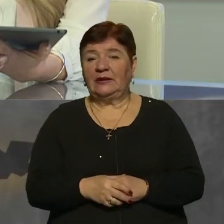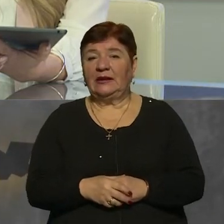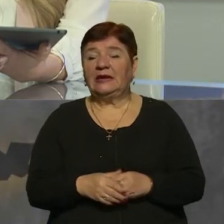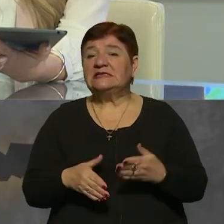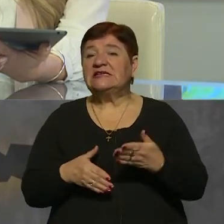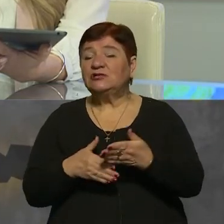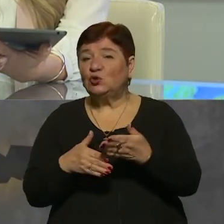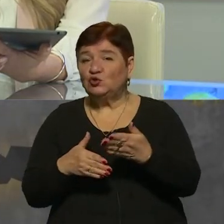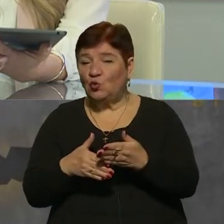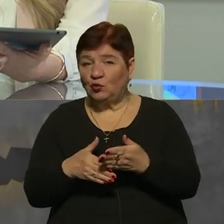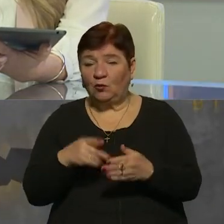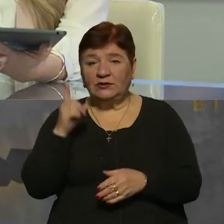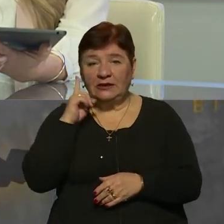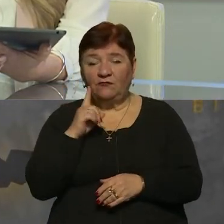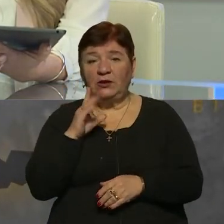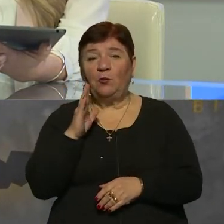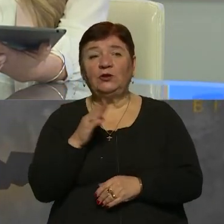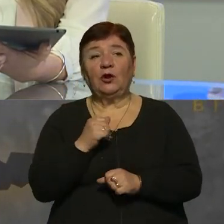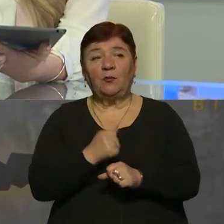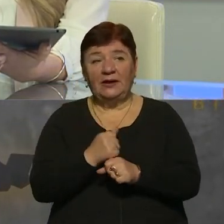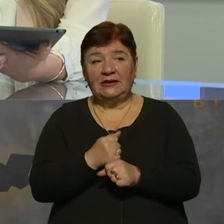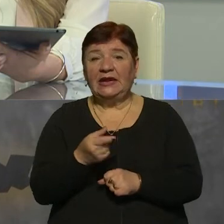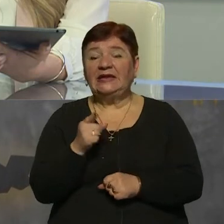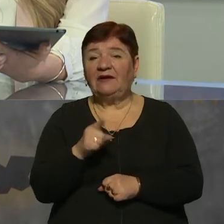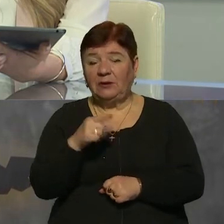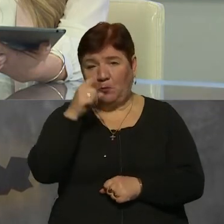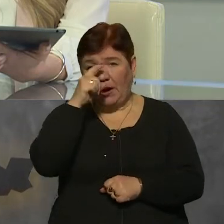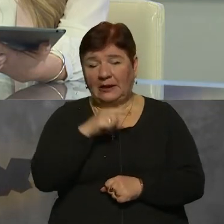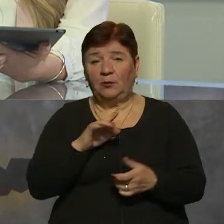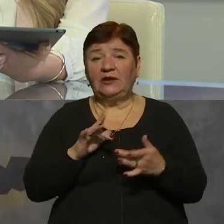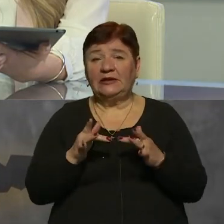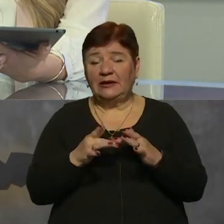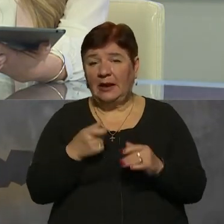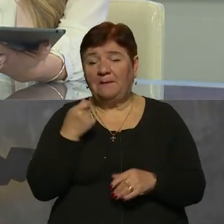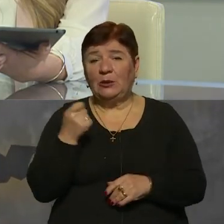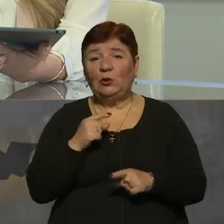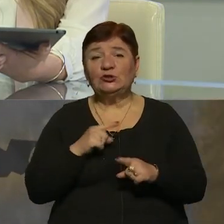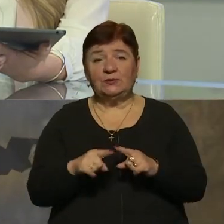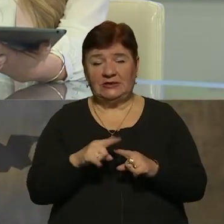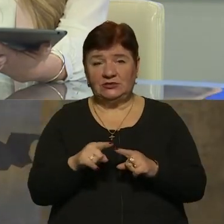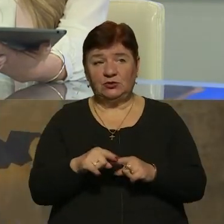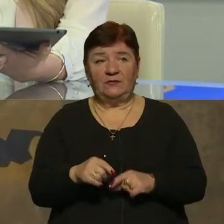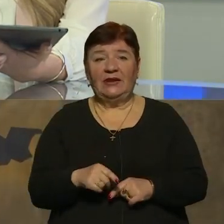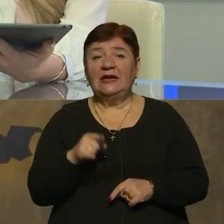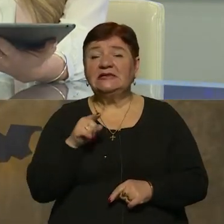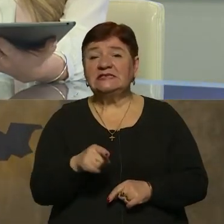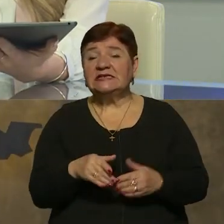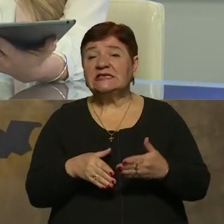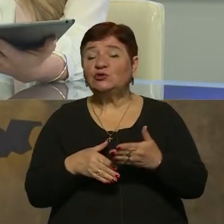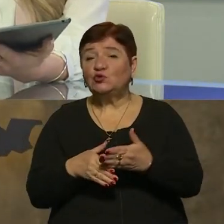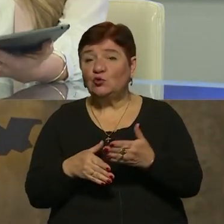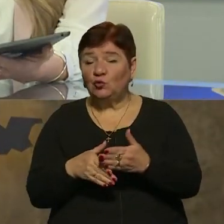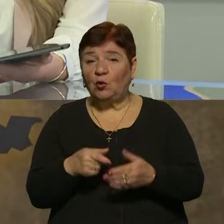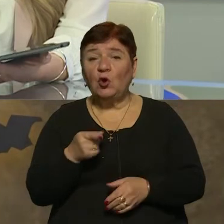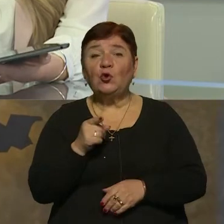Застосунок буде робити, навіть при поганому інтернеті з малою швидкістю. Цей застосунок,